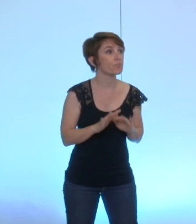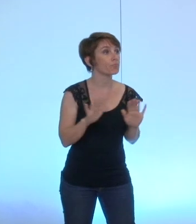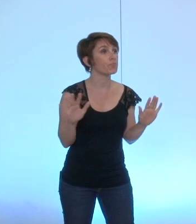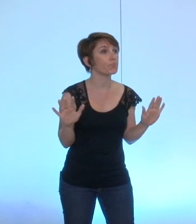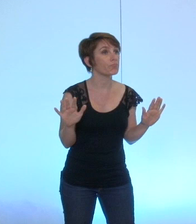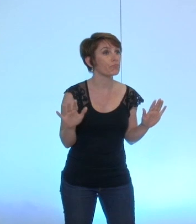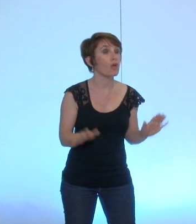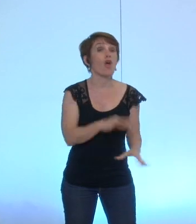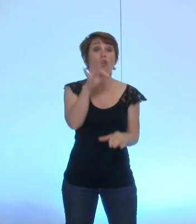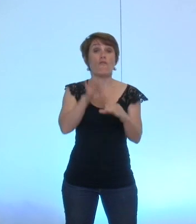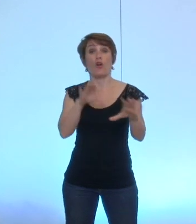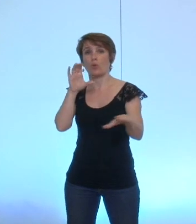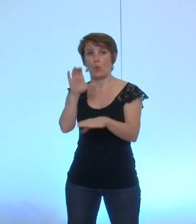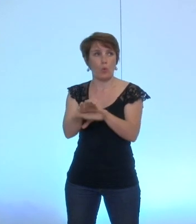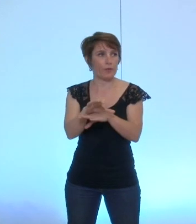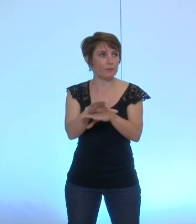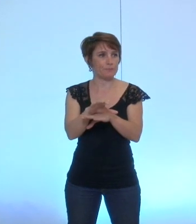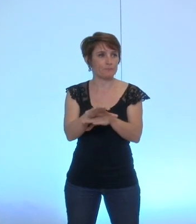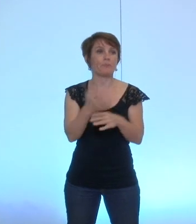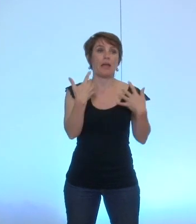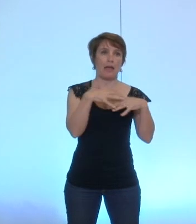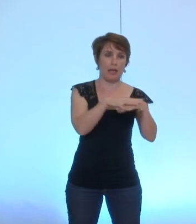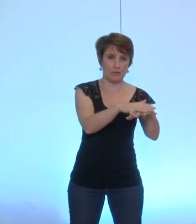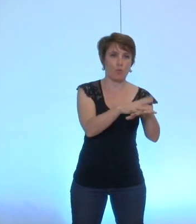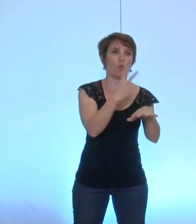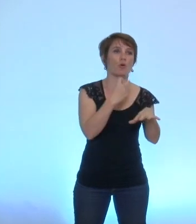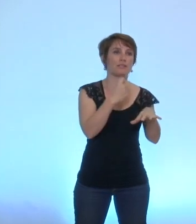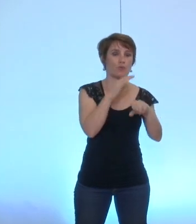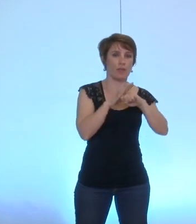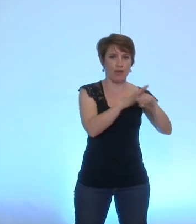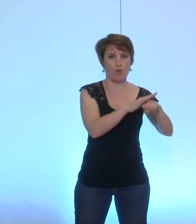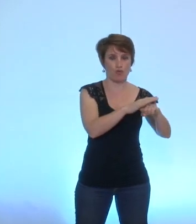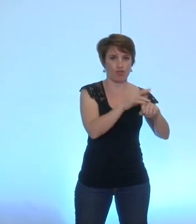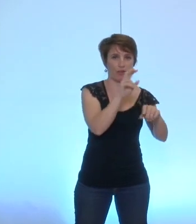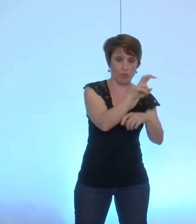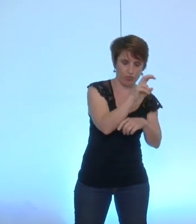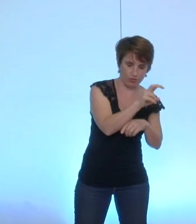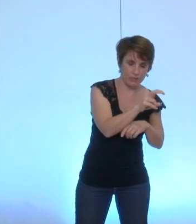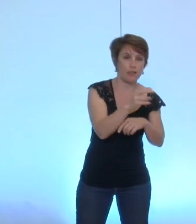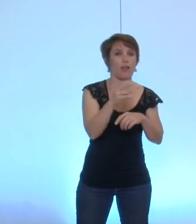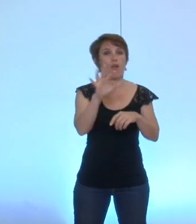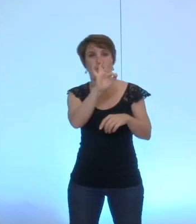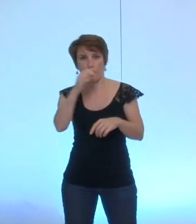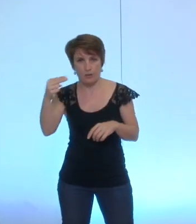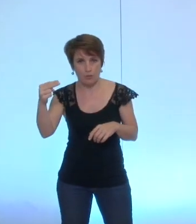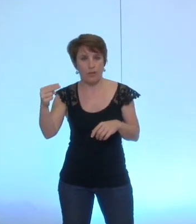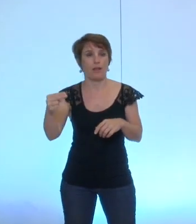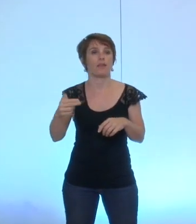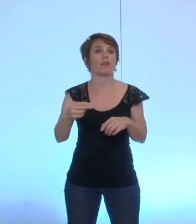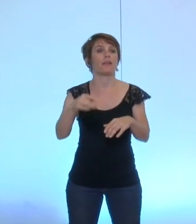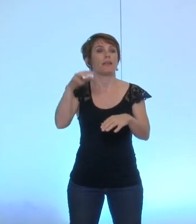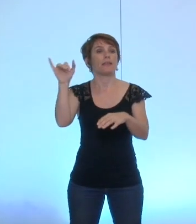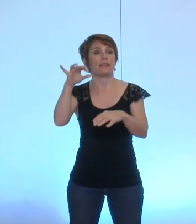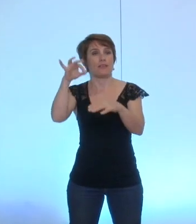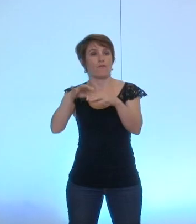qui est contre cet amendement le rassemblement citoyen de la gauche et des écologistes le Front National qui s